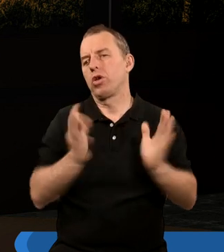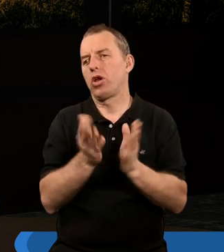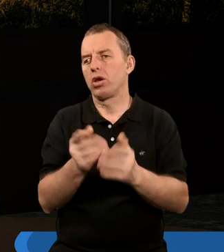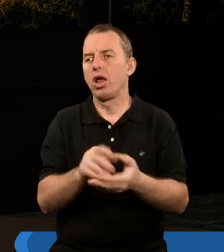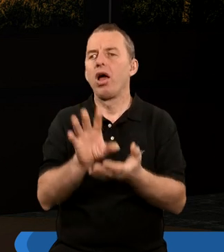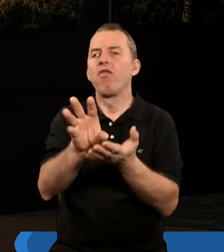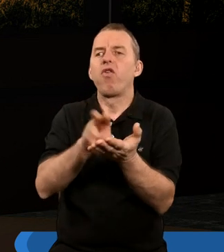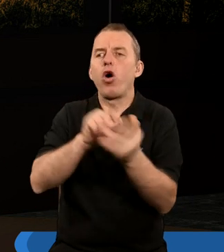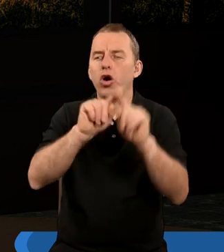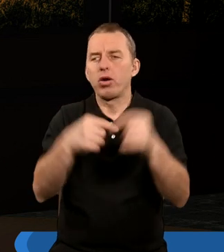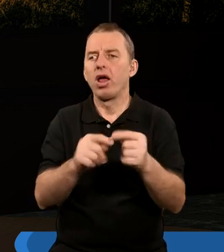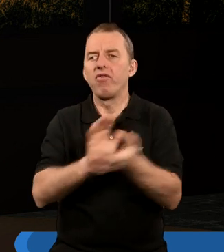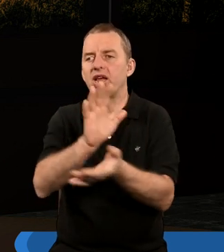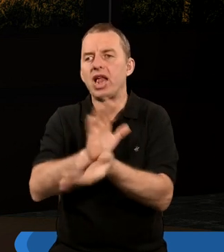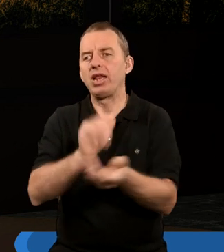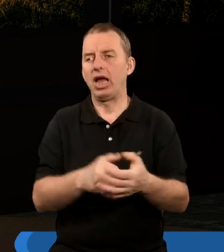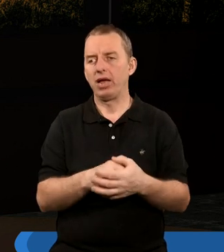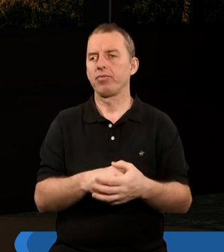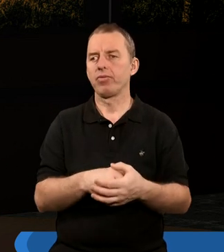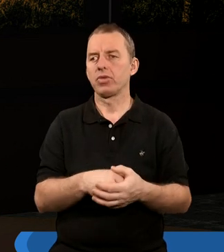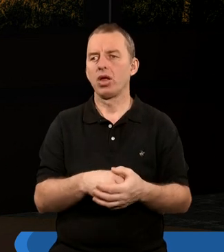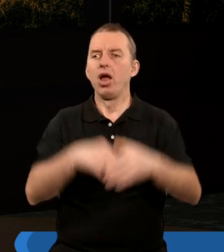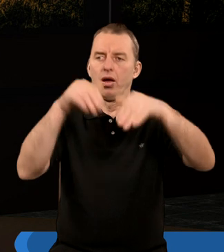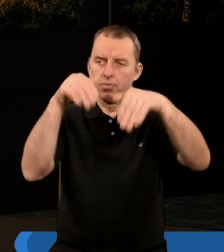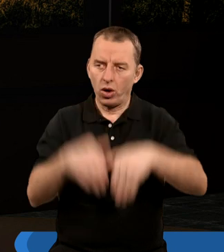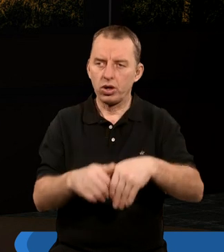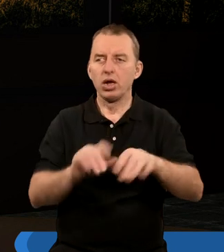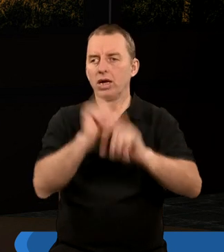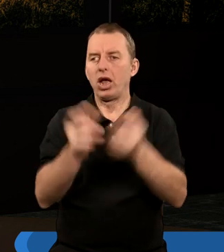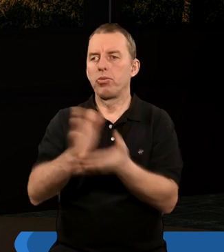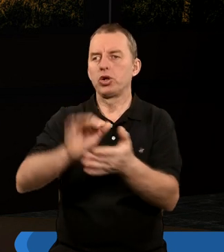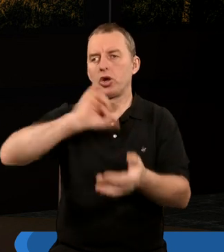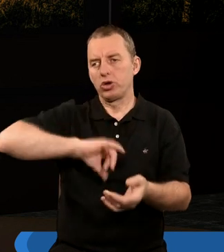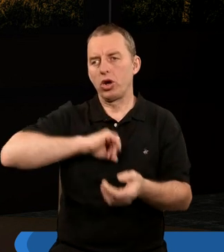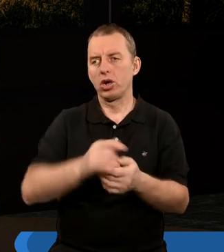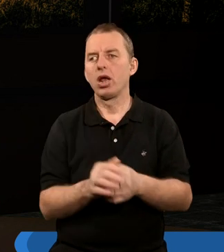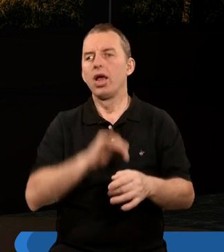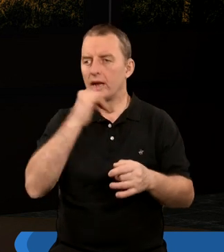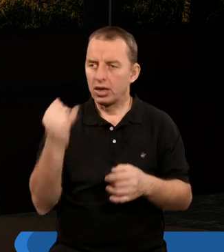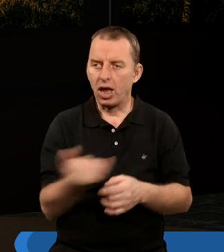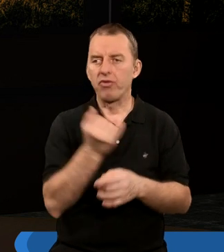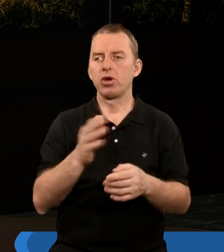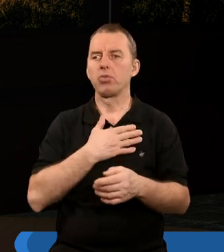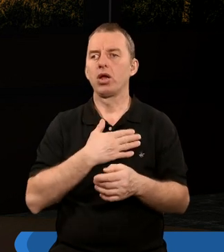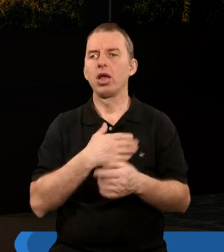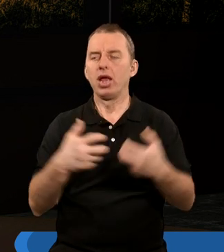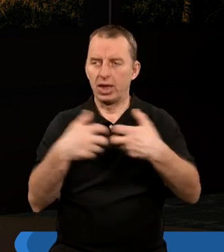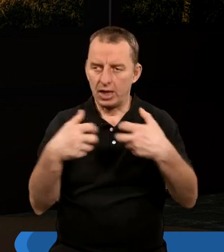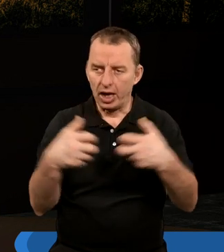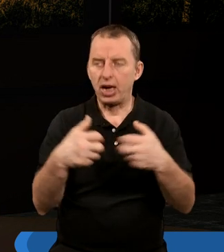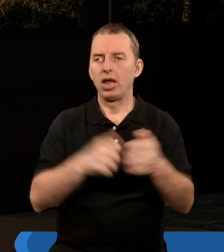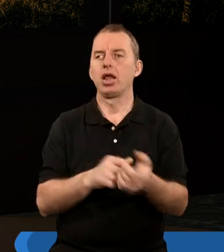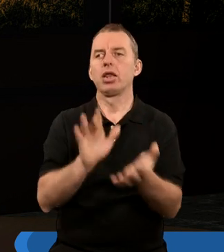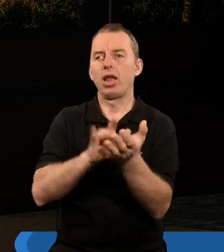rodzaju formatach i wydaniach, a można mieć cały czas przy sobie mając smartfona, mając internet,